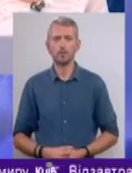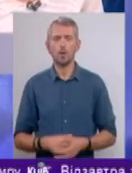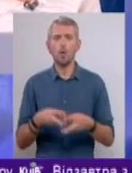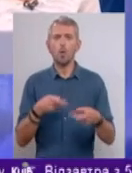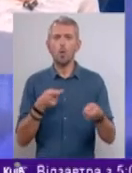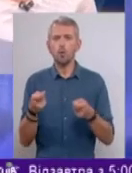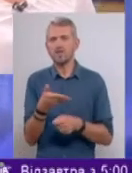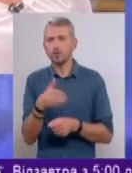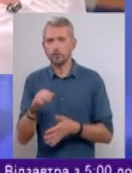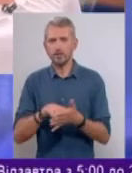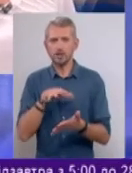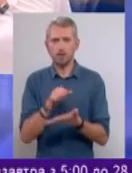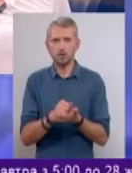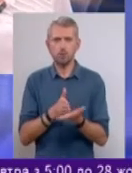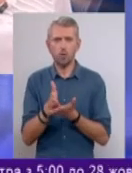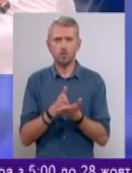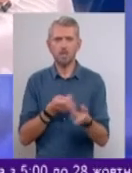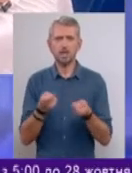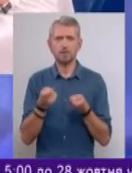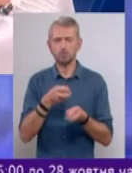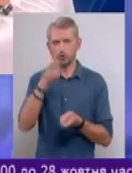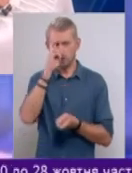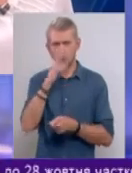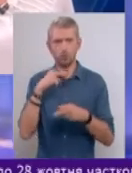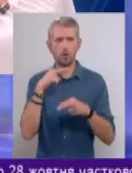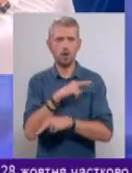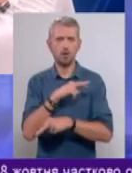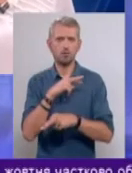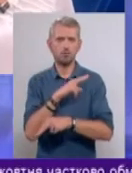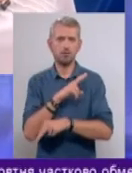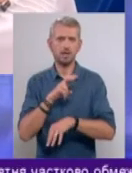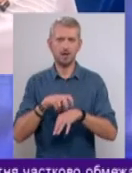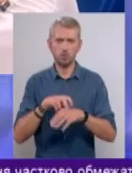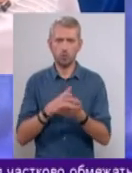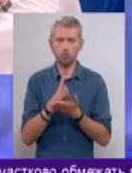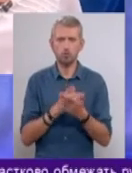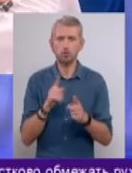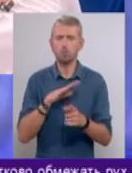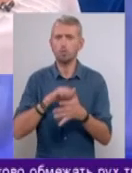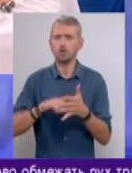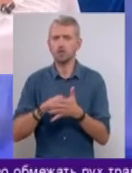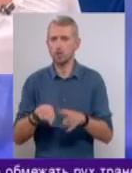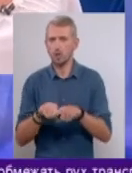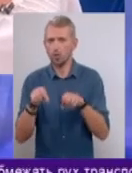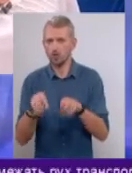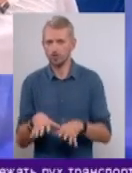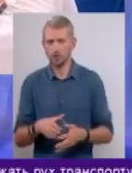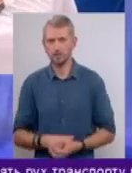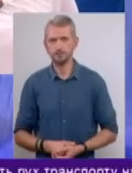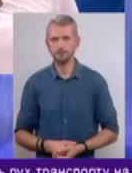Уряд відсторонив із займаних посад. Керівництво Державної лікарської служби. Що стало причиною такого рішення?